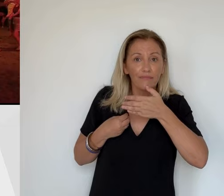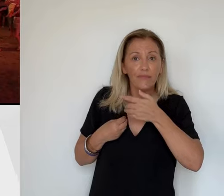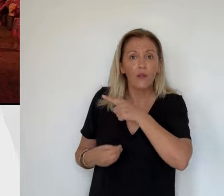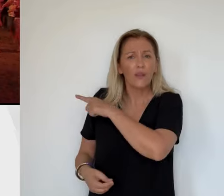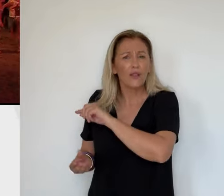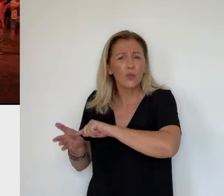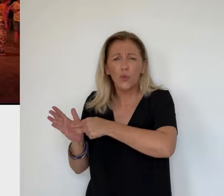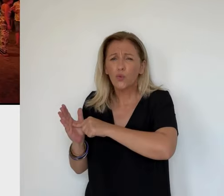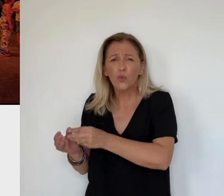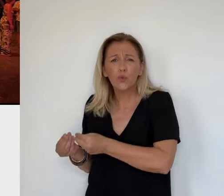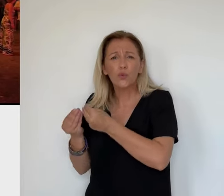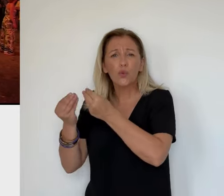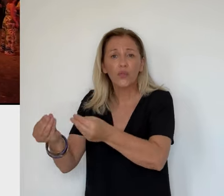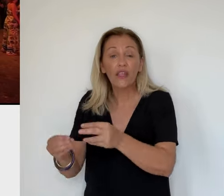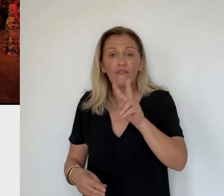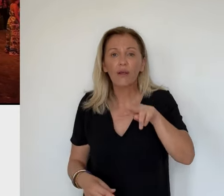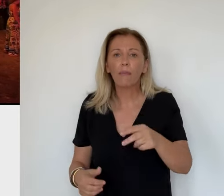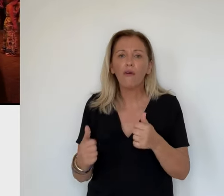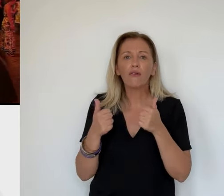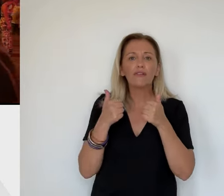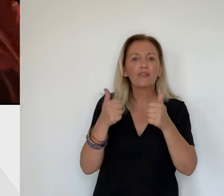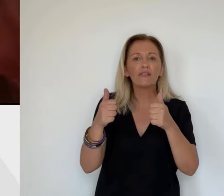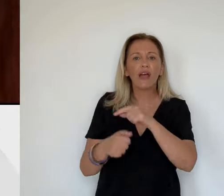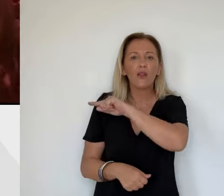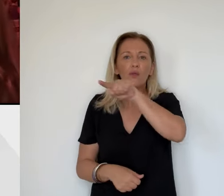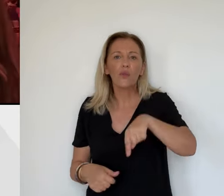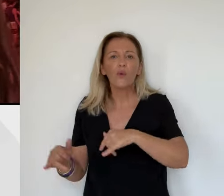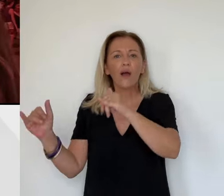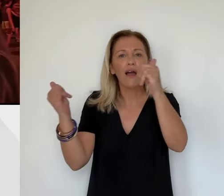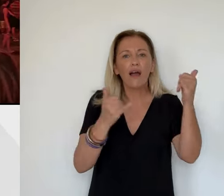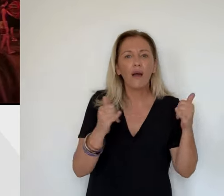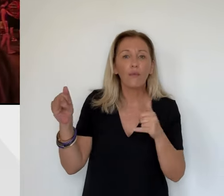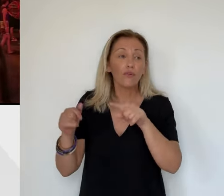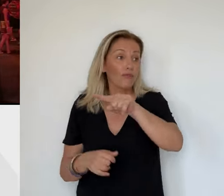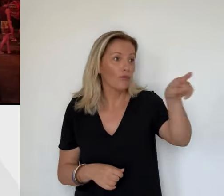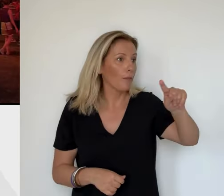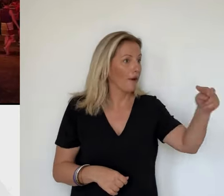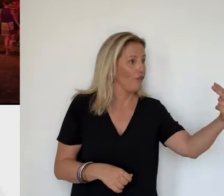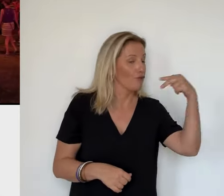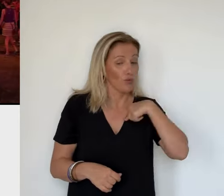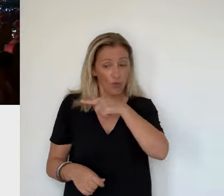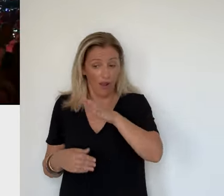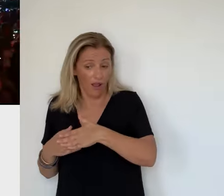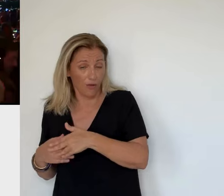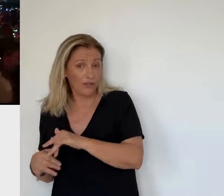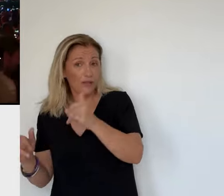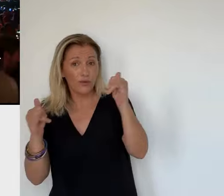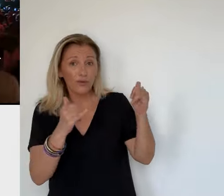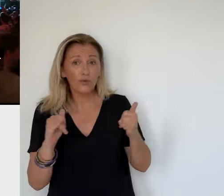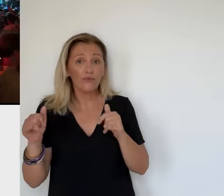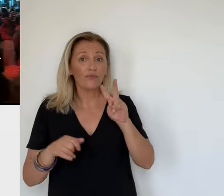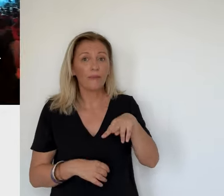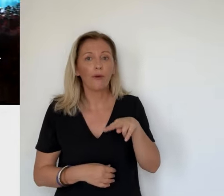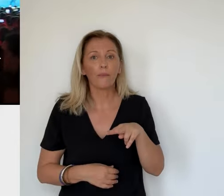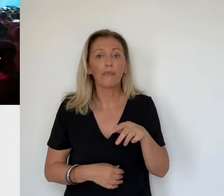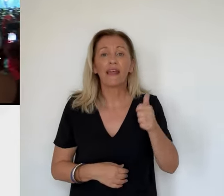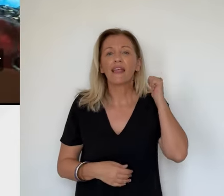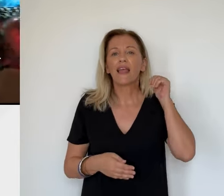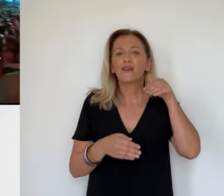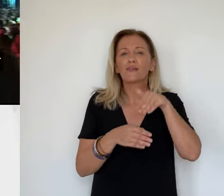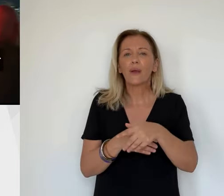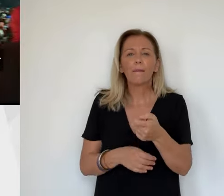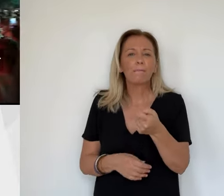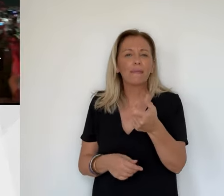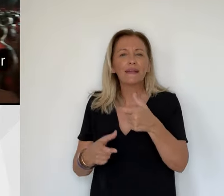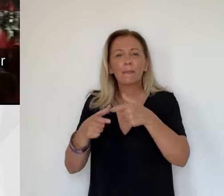génial. On s'est amusés. Vous ne nous avez pas vus. On était là. On s'est éclatés. Vraiment. La jauge maximale a presque été